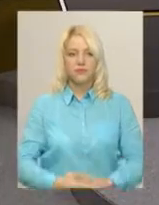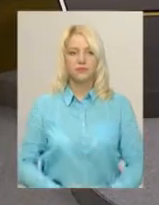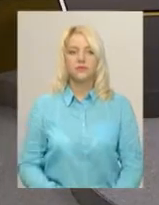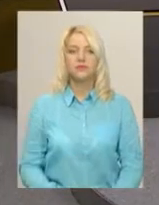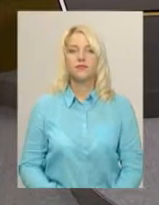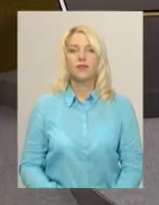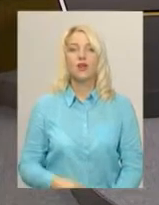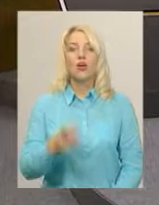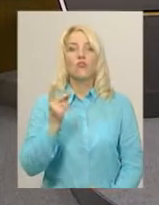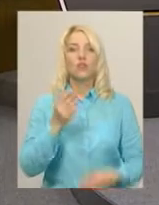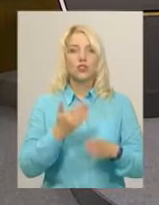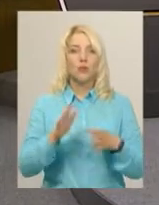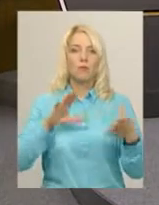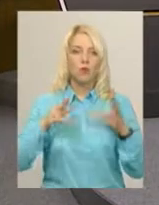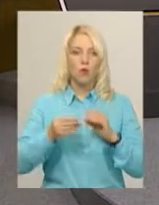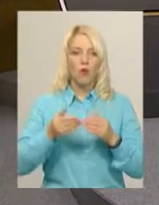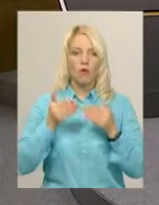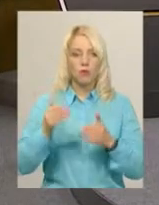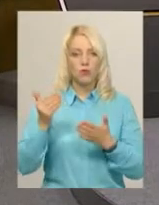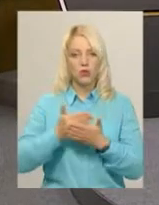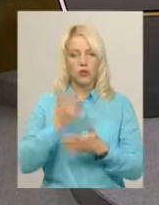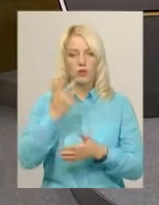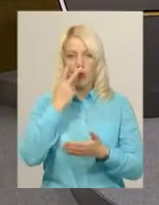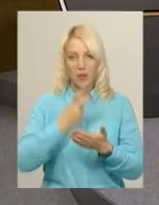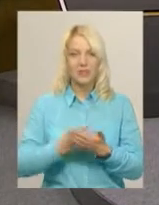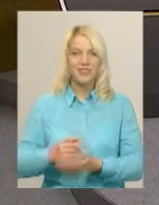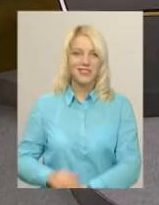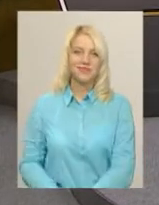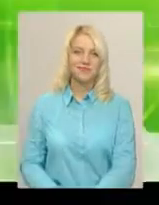У другій частині підсумкового випуску новин ви побачите.